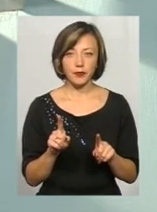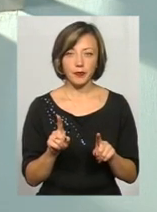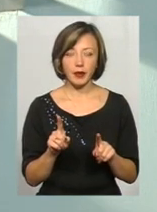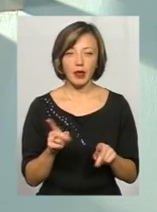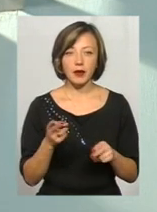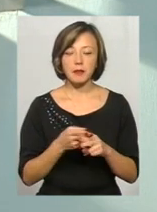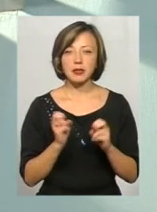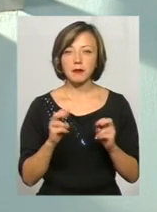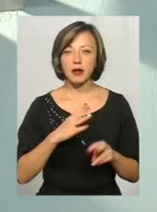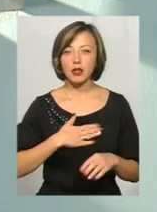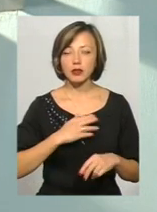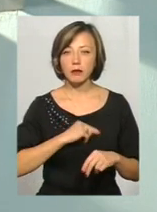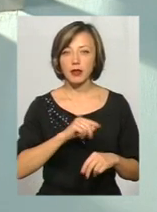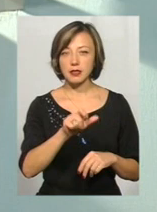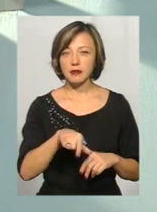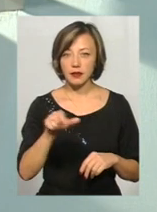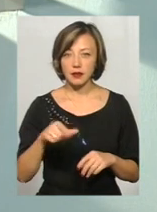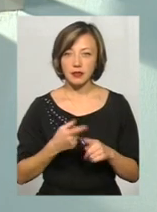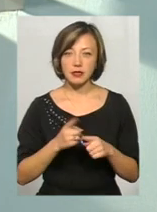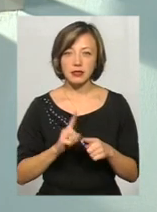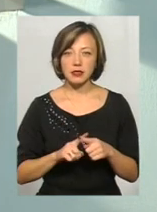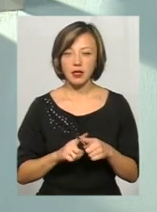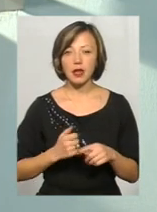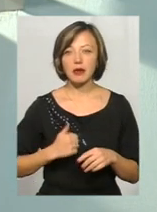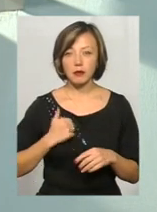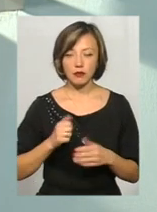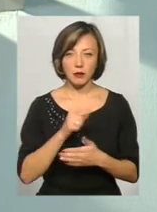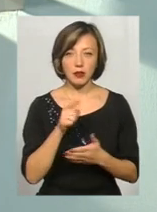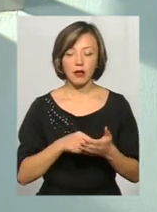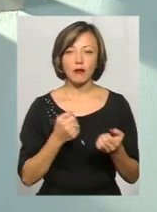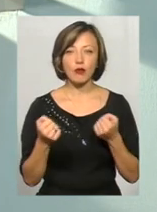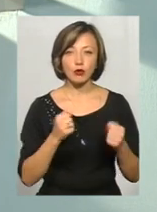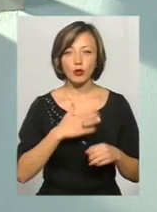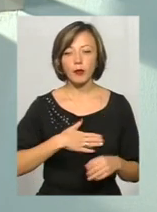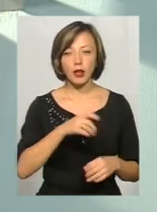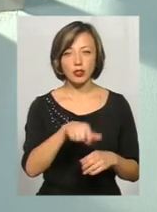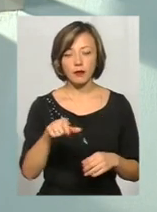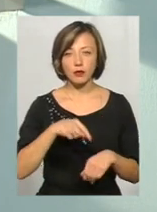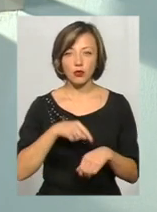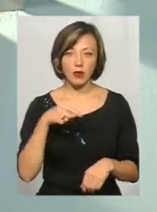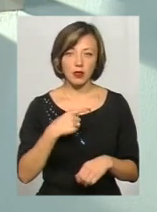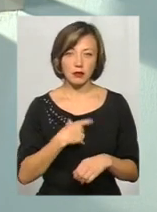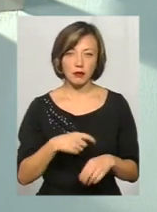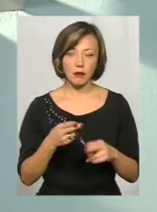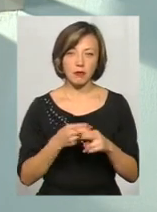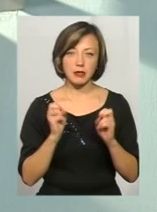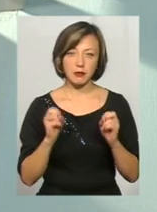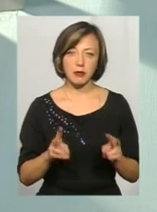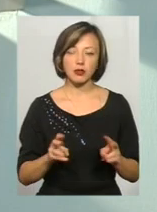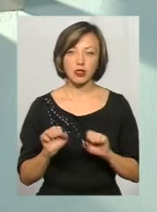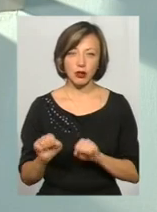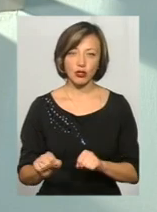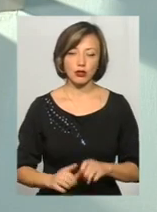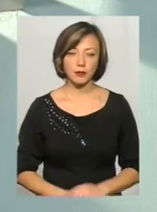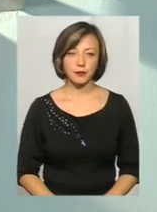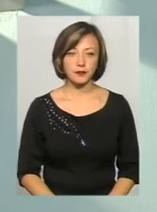безпека наших працівників – це іміджеве питання. І ми боремося за те, щоб наші клієнти відчували безпечність